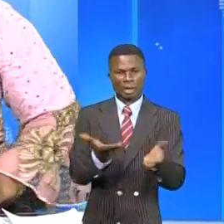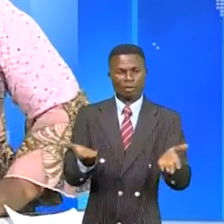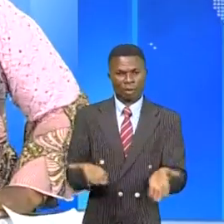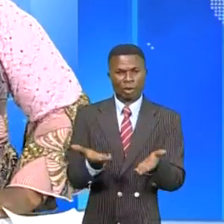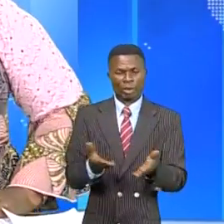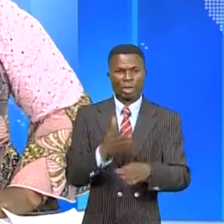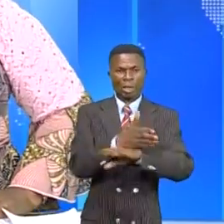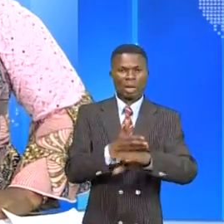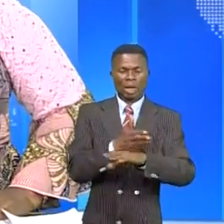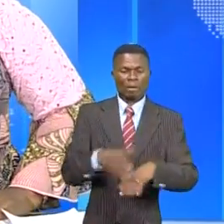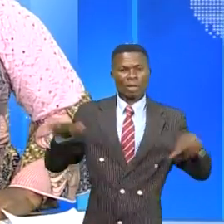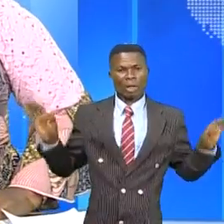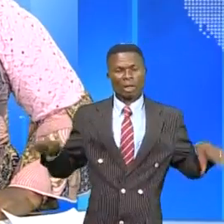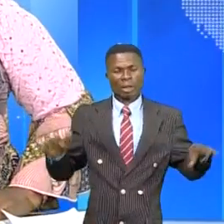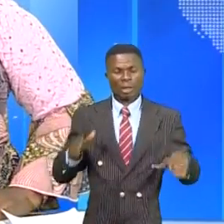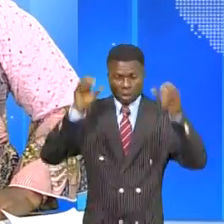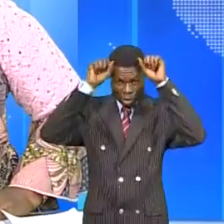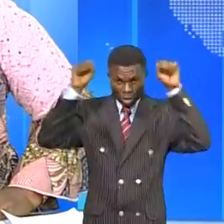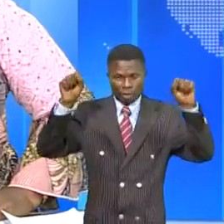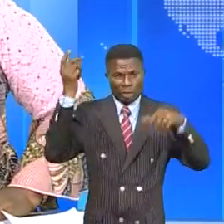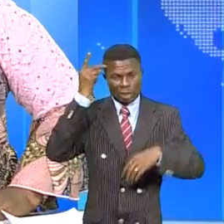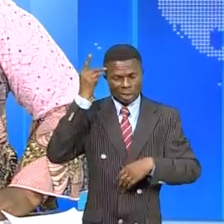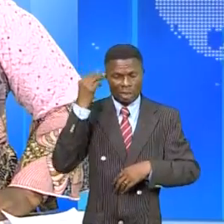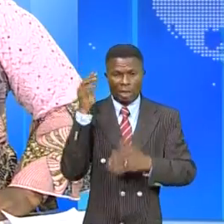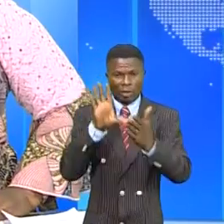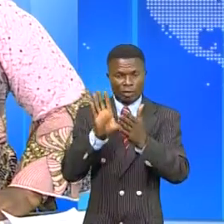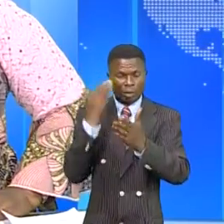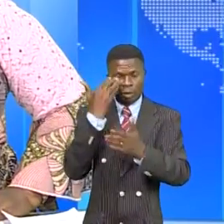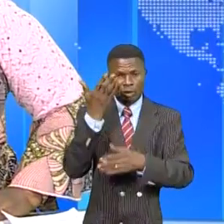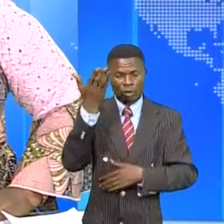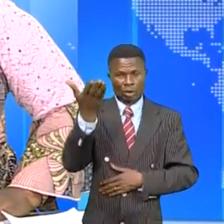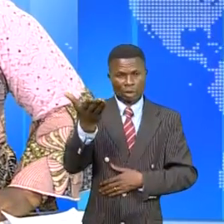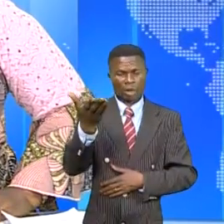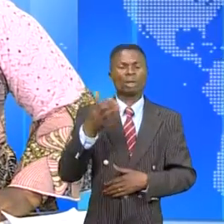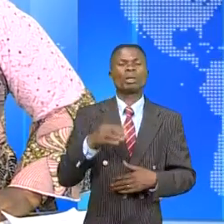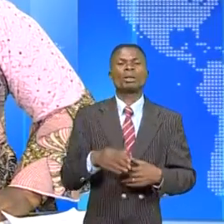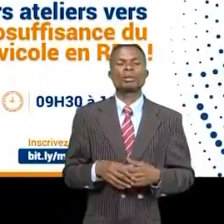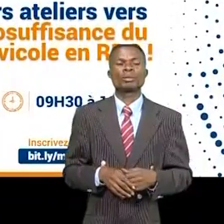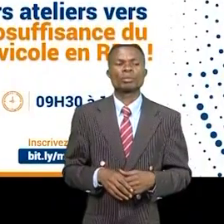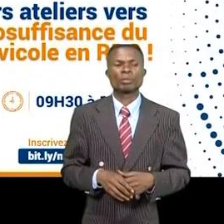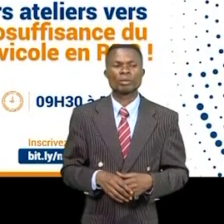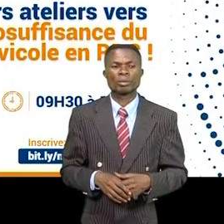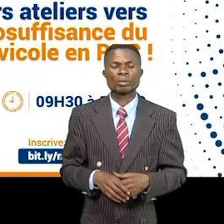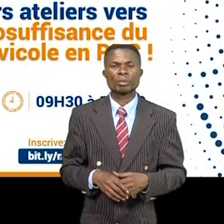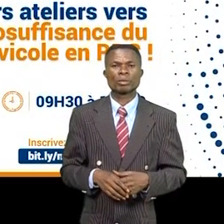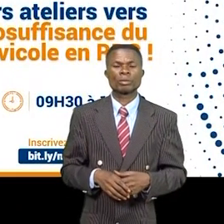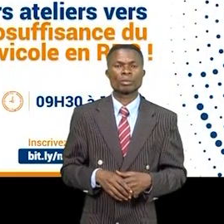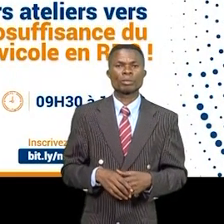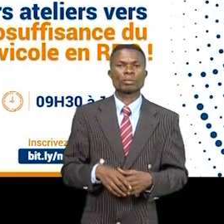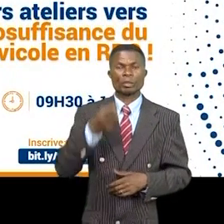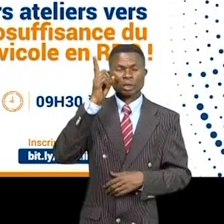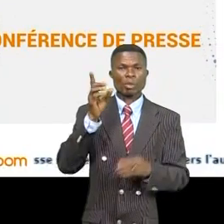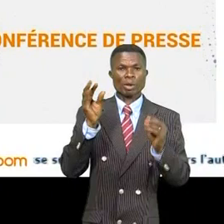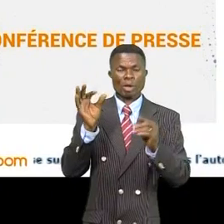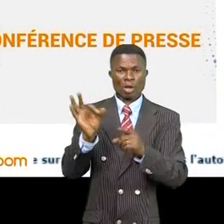de la viande des volailles d'oeufs à Kinshasa Lizette Mujinga et Jean-Pierre Tibang ont signé ce reportage ces premiers ateliers